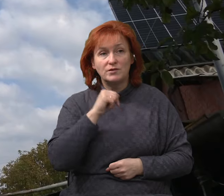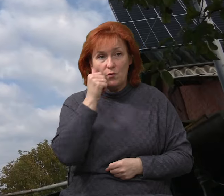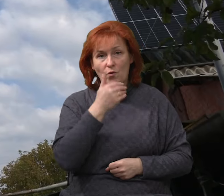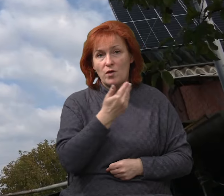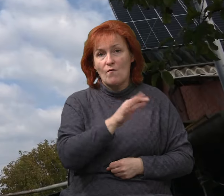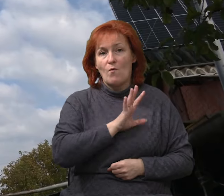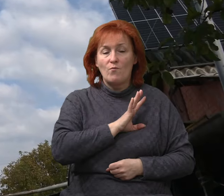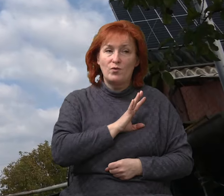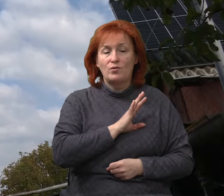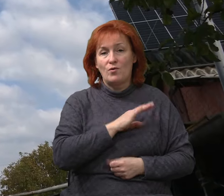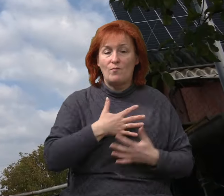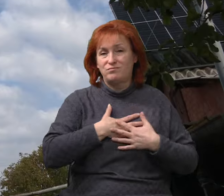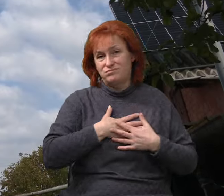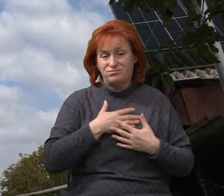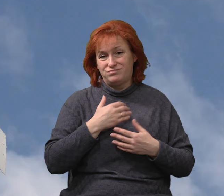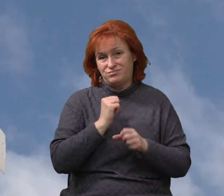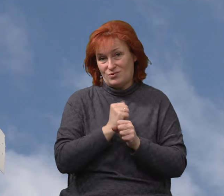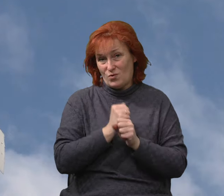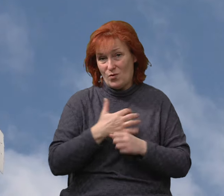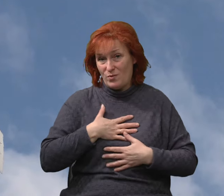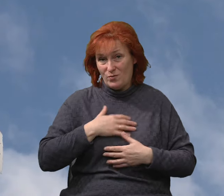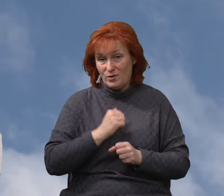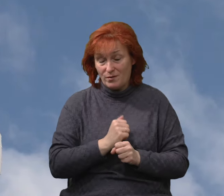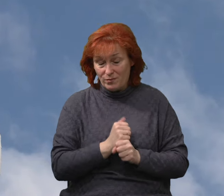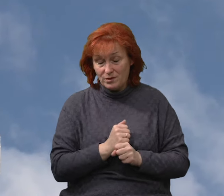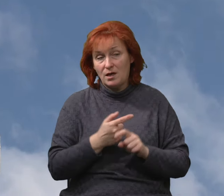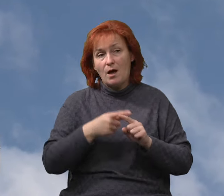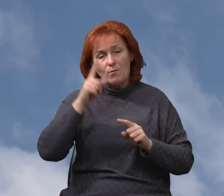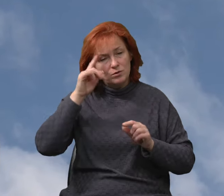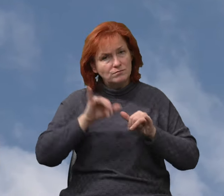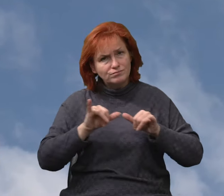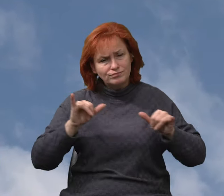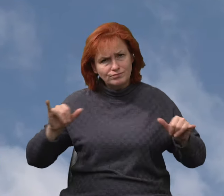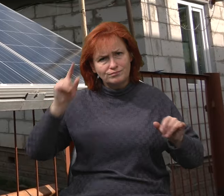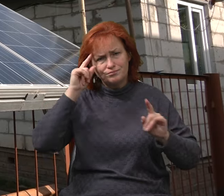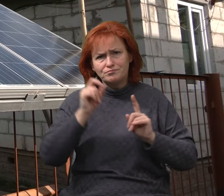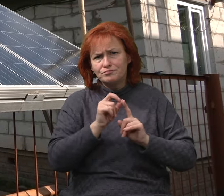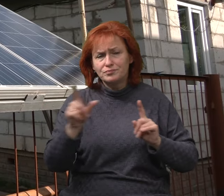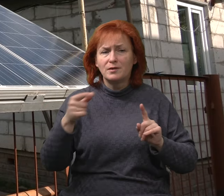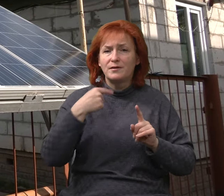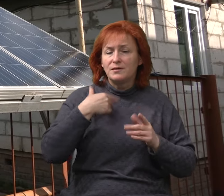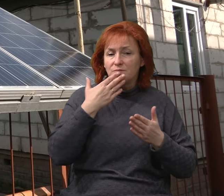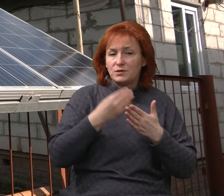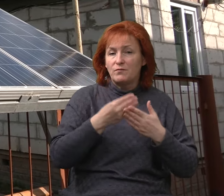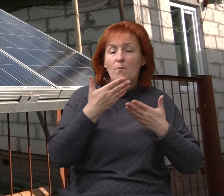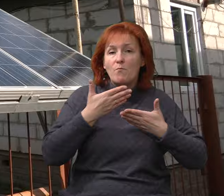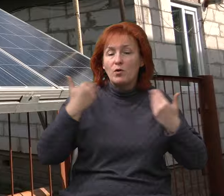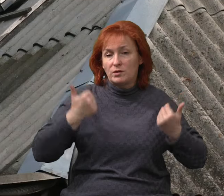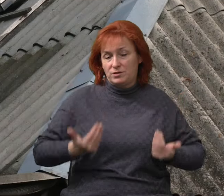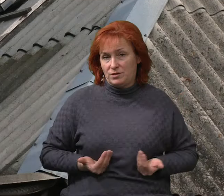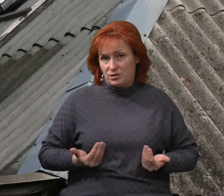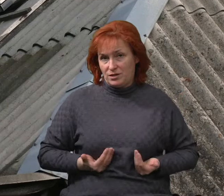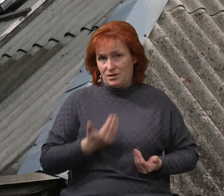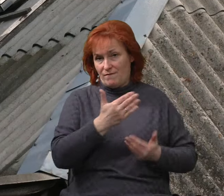було його хобі. Після початку повномасштабного вторгнення вирішив розширити систему, щоб полегшити життя своєї сім'ї під час